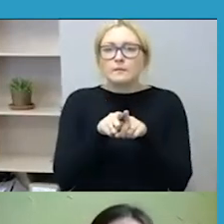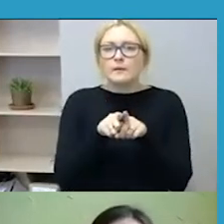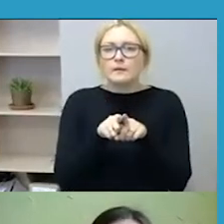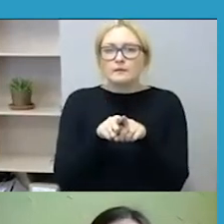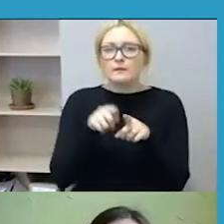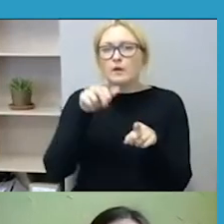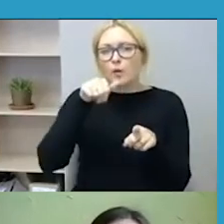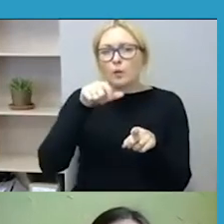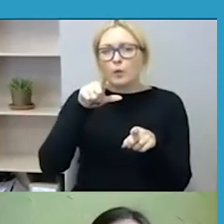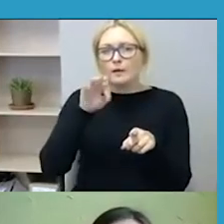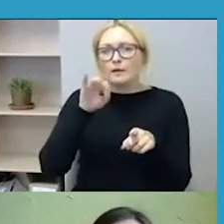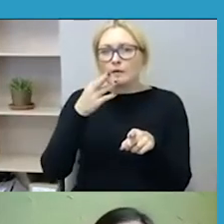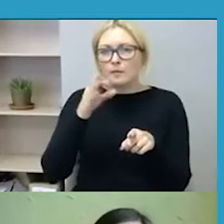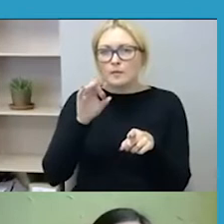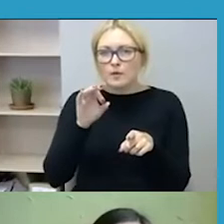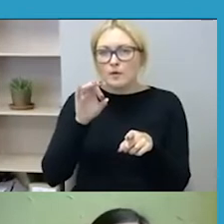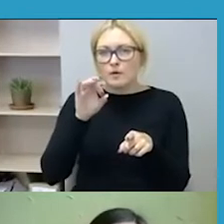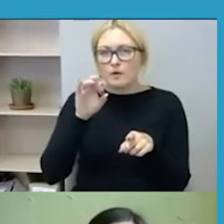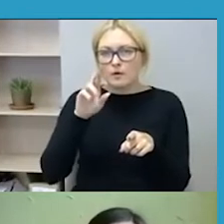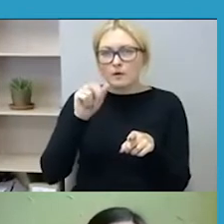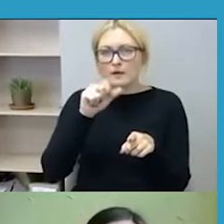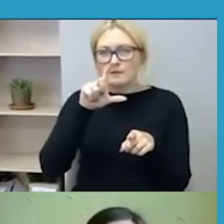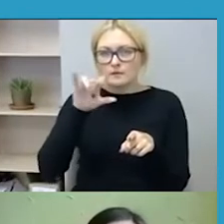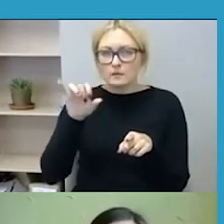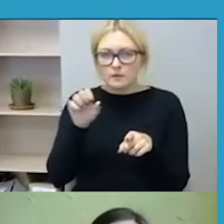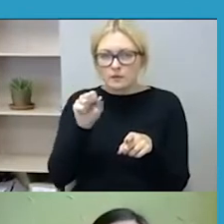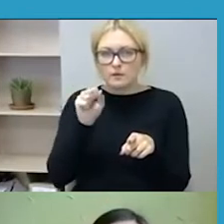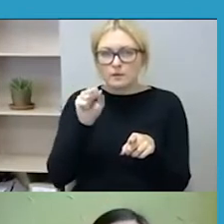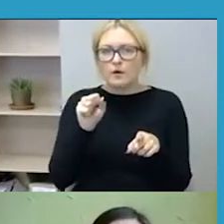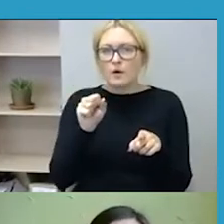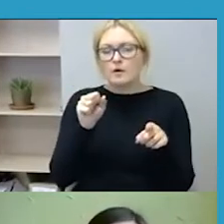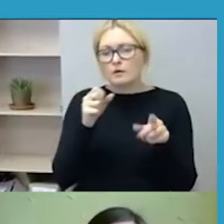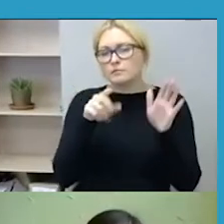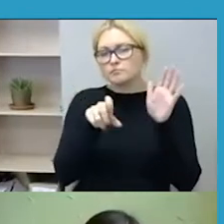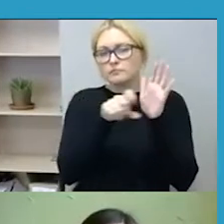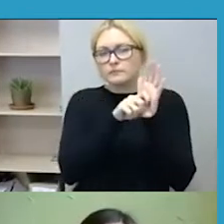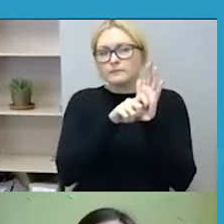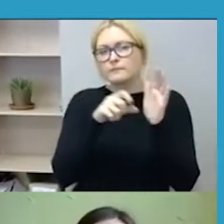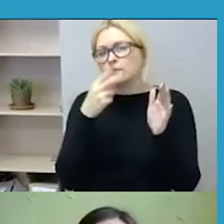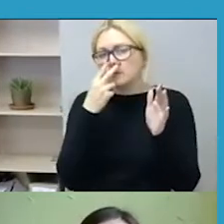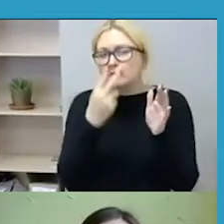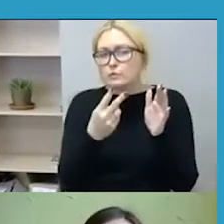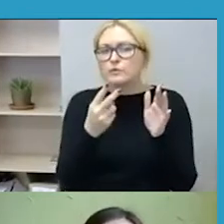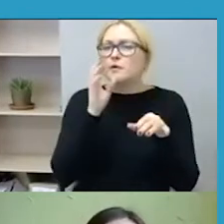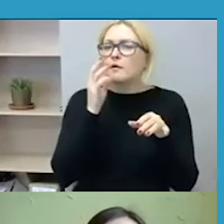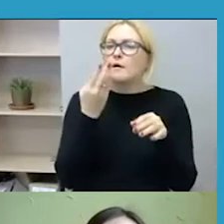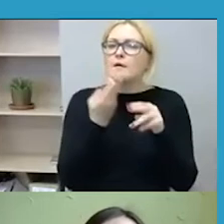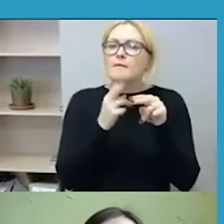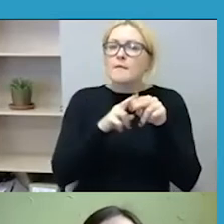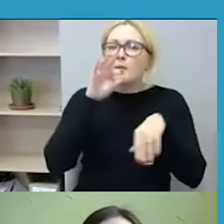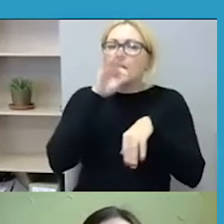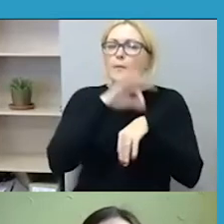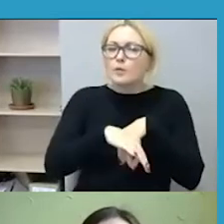kaip ir kitose nusikalstamos veikose, kuri reiškia, kad baudžiamoja atsakomybę turi būti suvokiama kaip